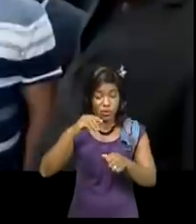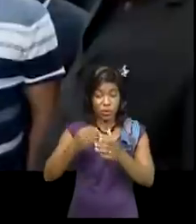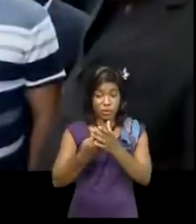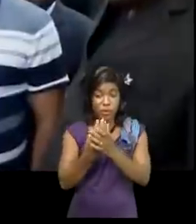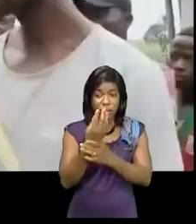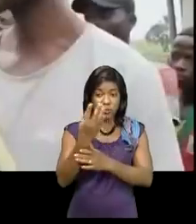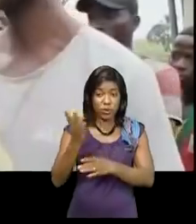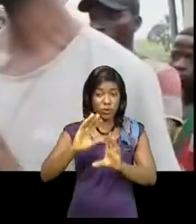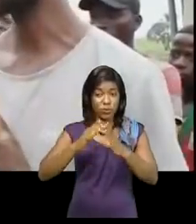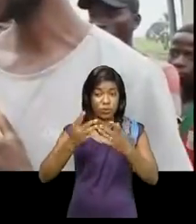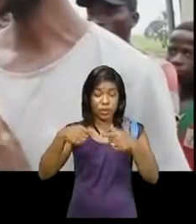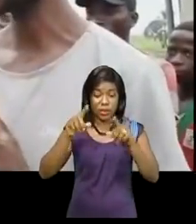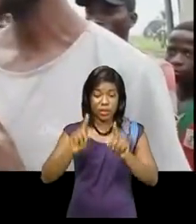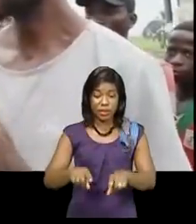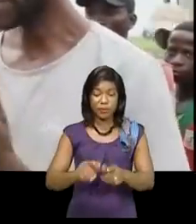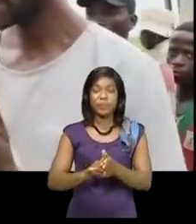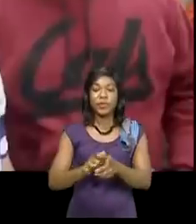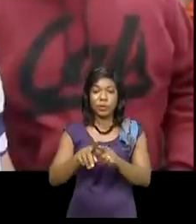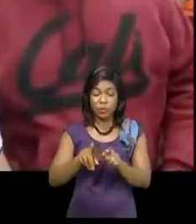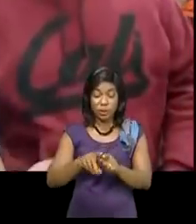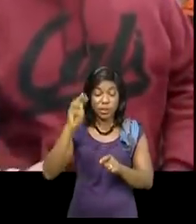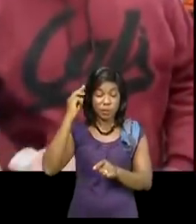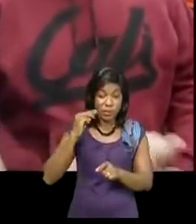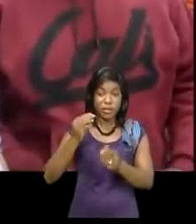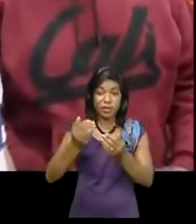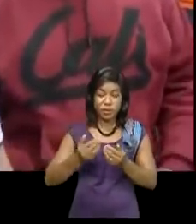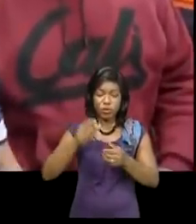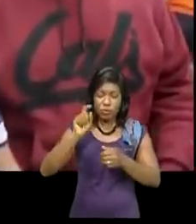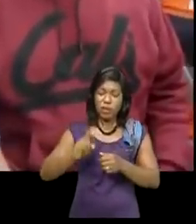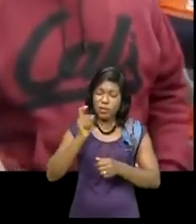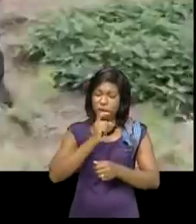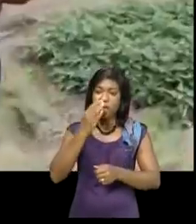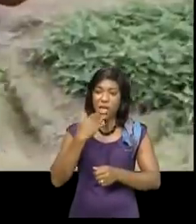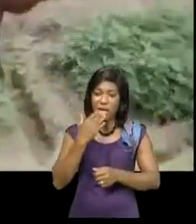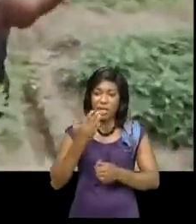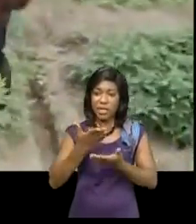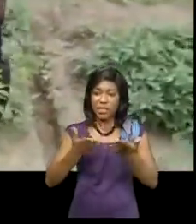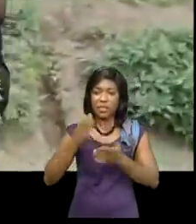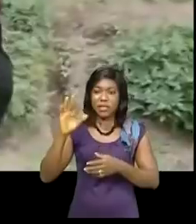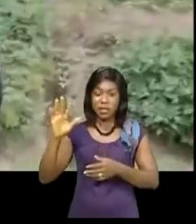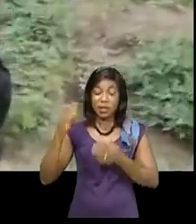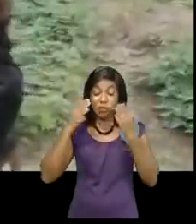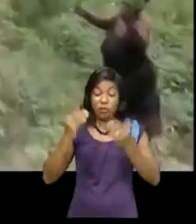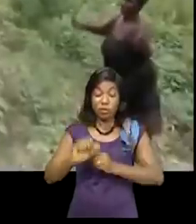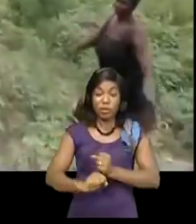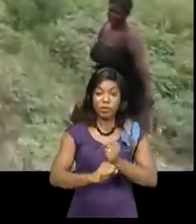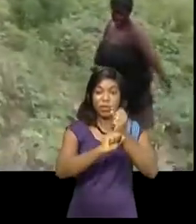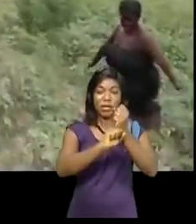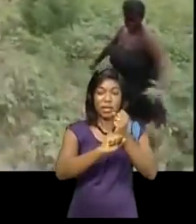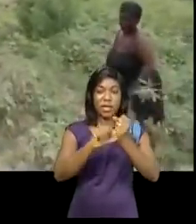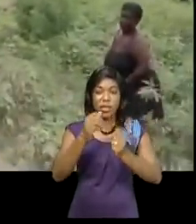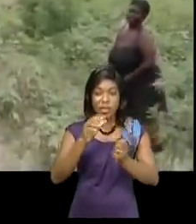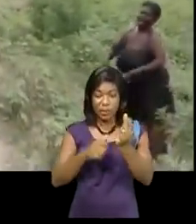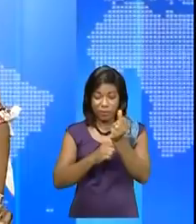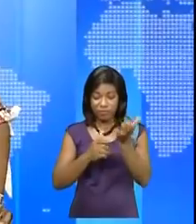pendant toute l'année. François Robota veut promouvoir à Henri le marché quinoise, raison pour laquelle il appuie cette main-d